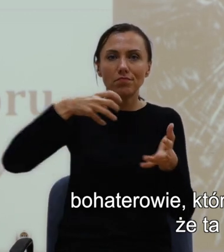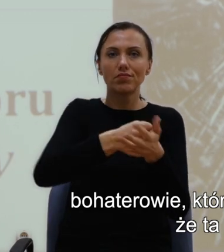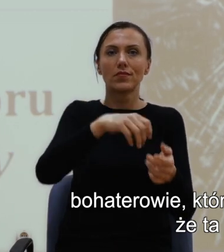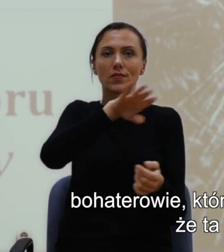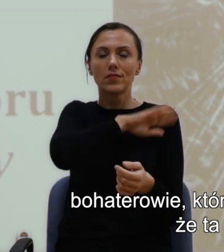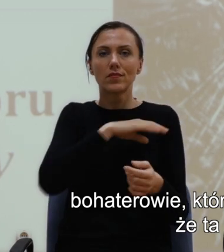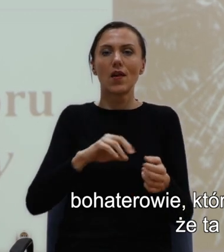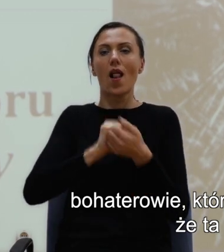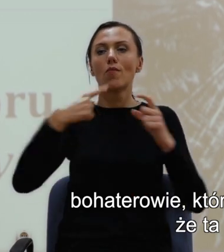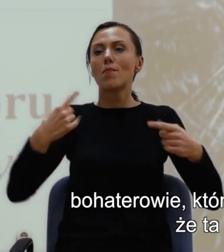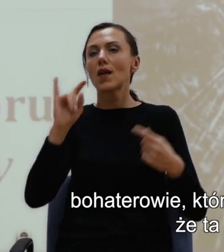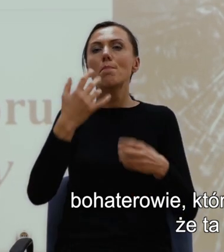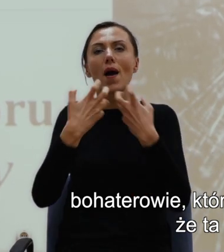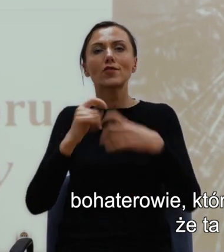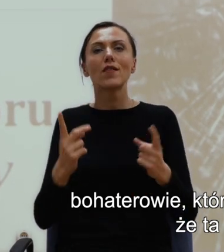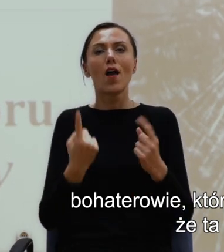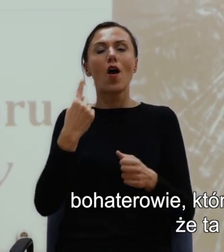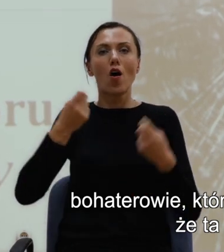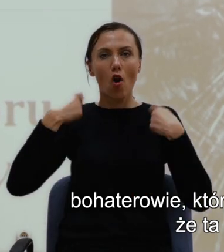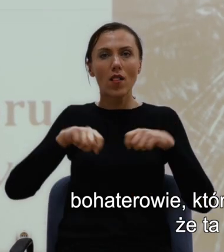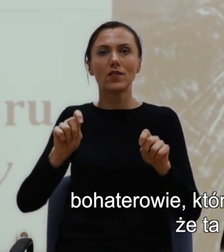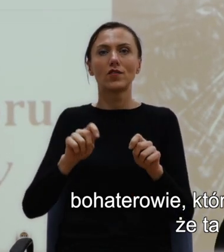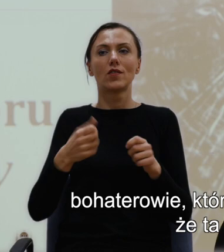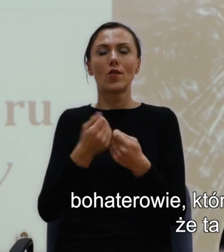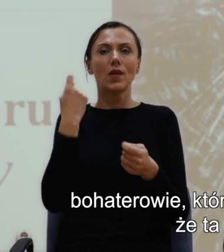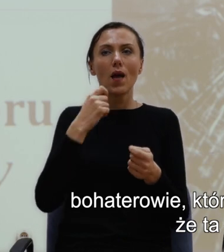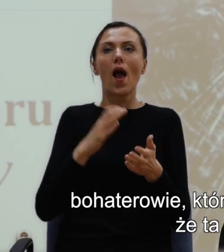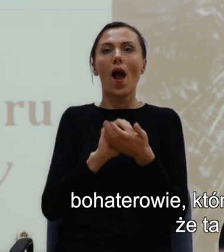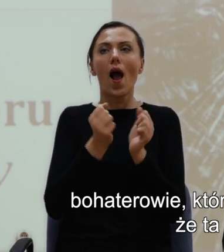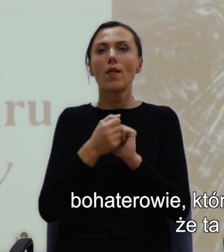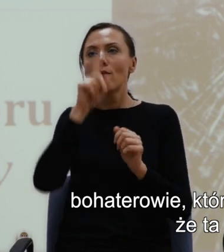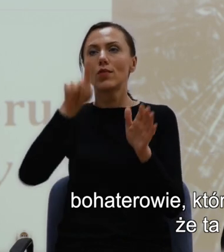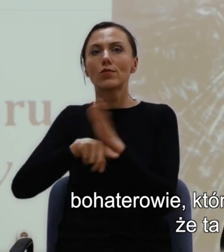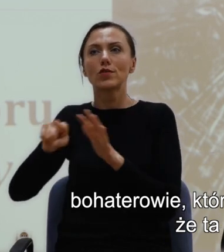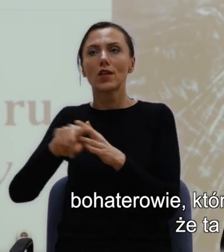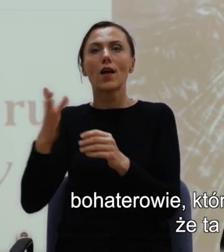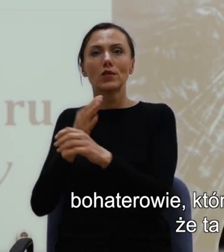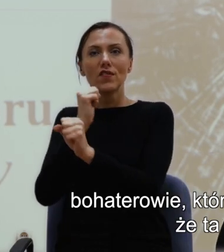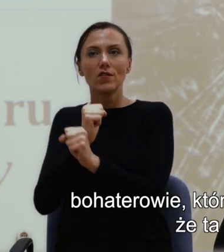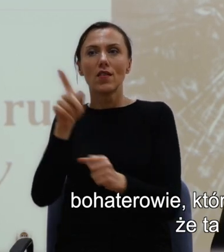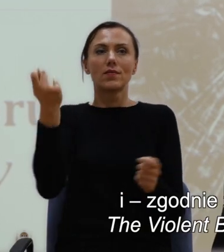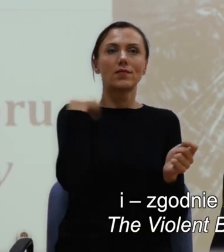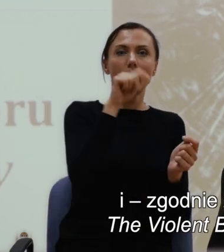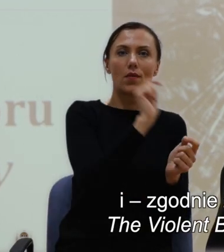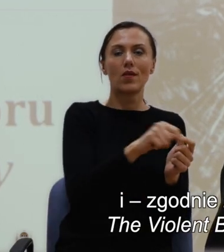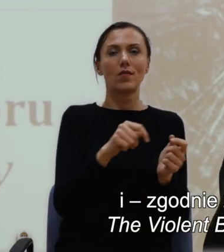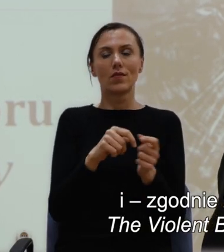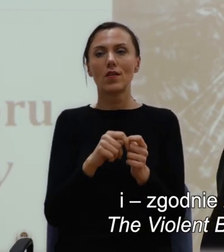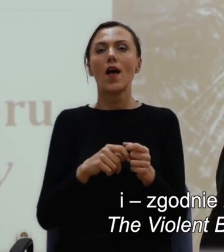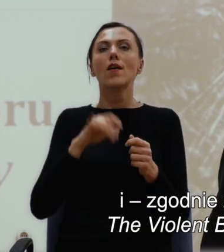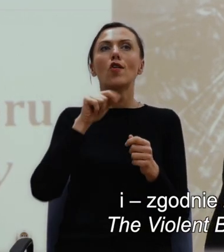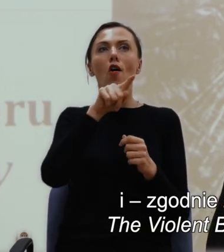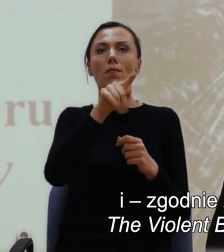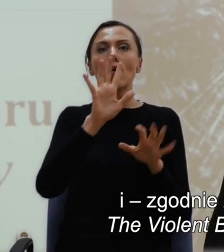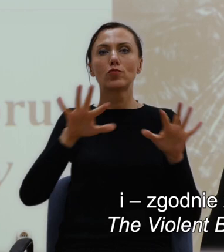mordowani przez zbiegły skazańców, że ta przemoc ma wymiar metafizyczny i zgodnie z